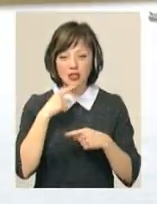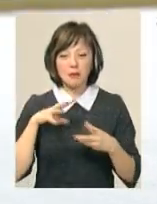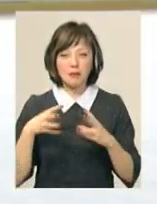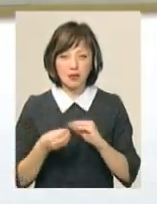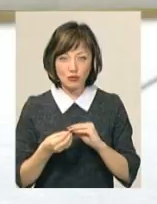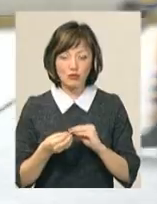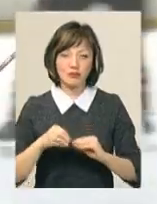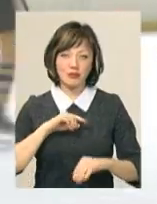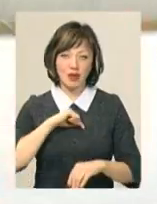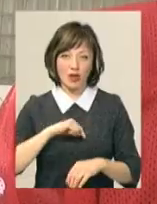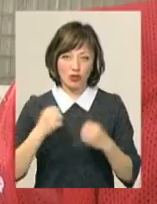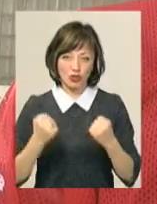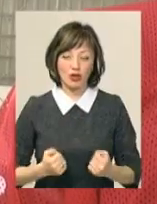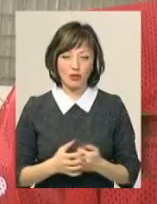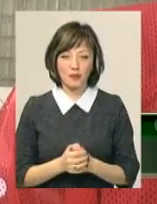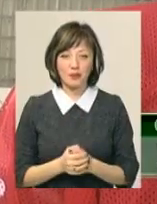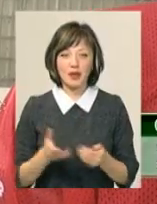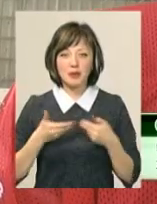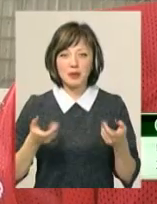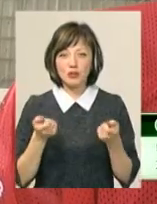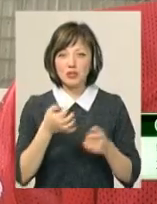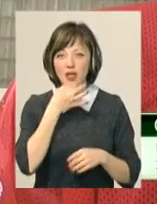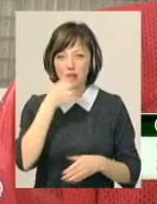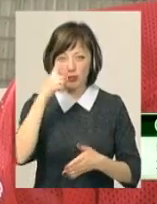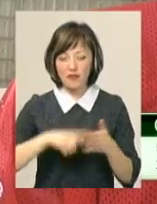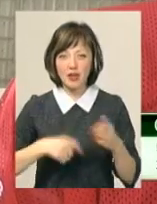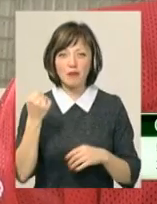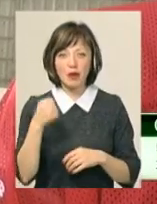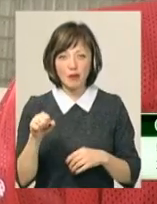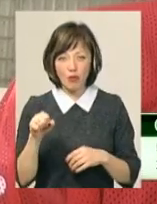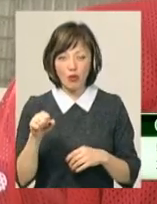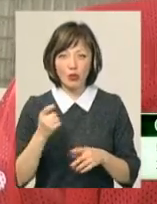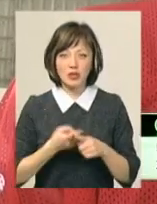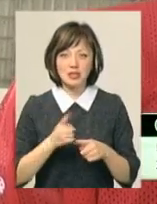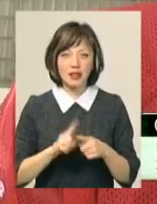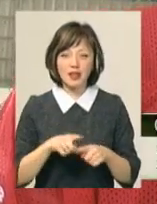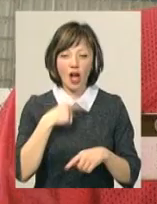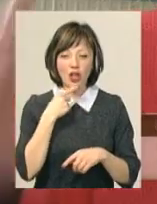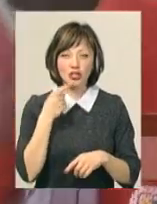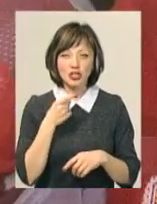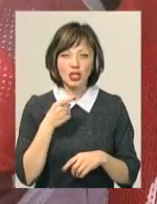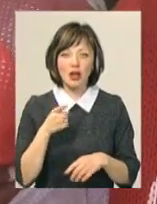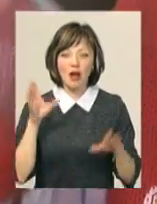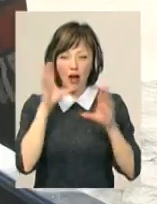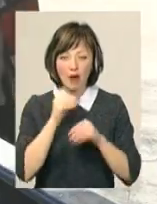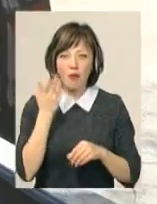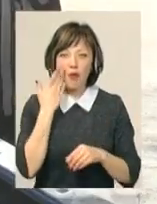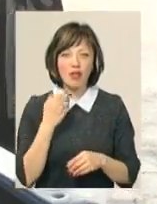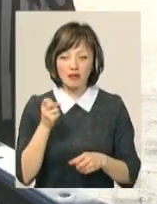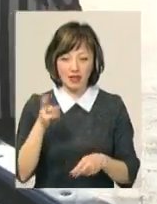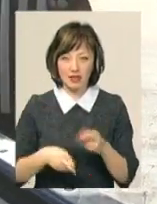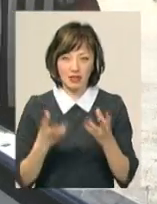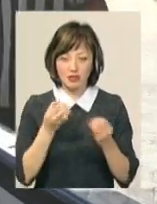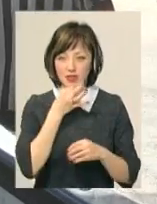підсумками матчу розчарований. Ми трошки зарано повірили в перемогу, як то кажеться, не кажи гоп, поки не перепригнеш. У